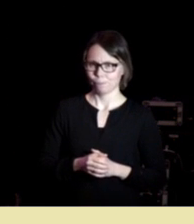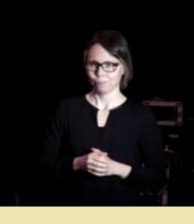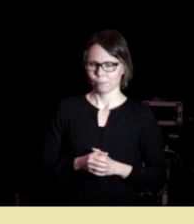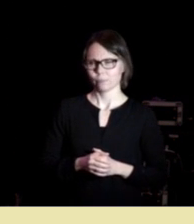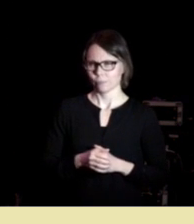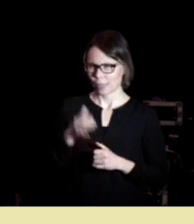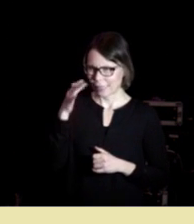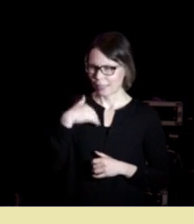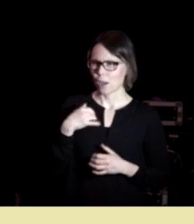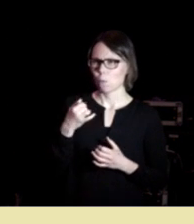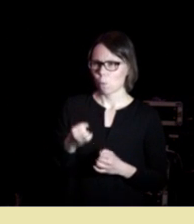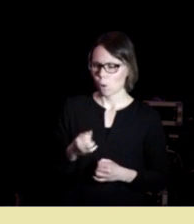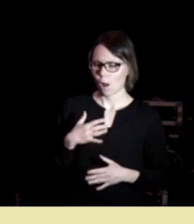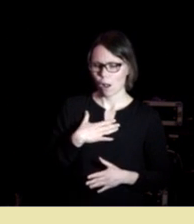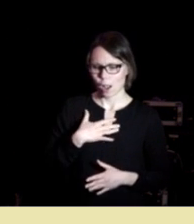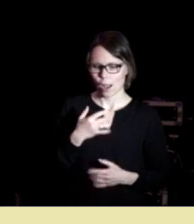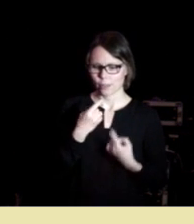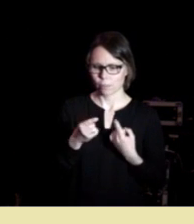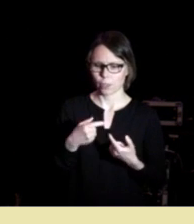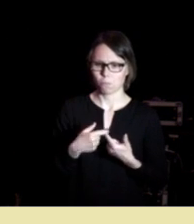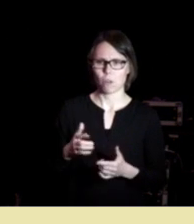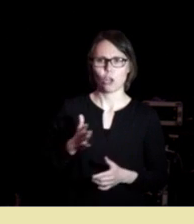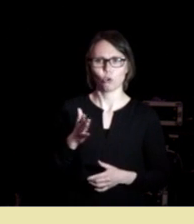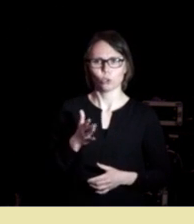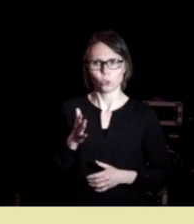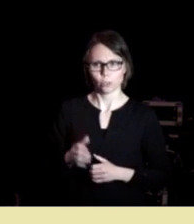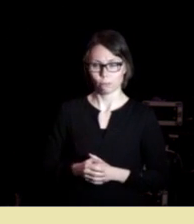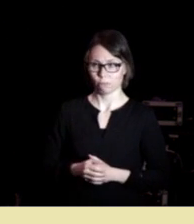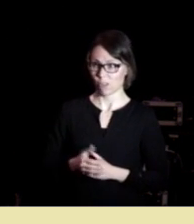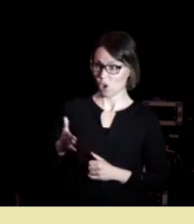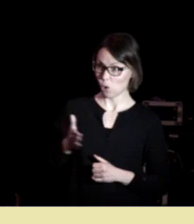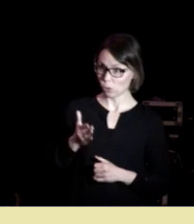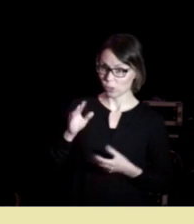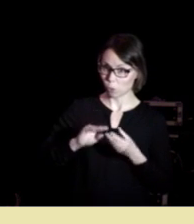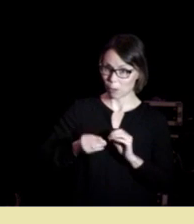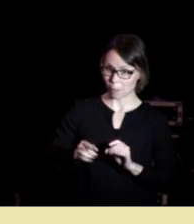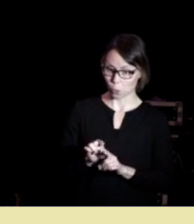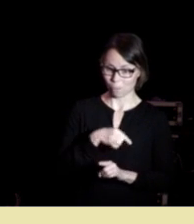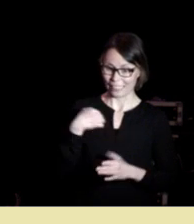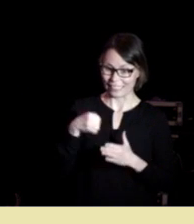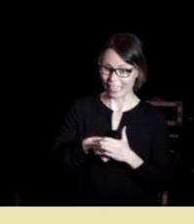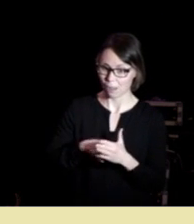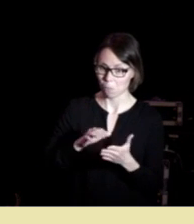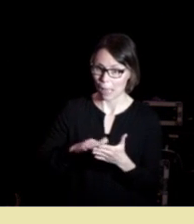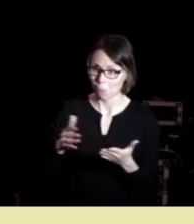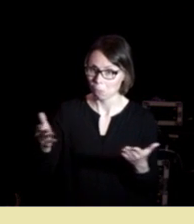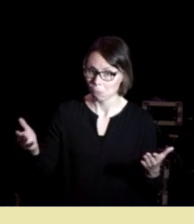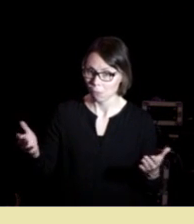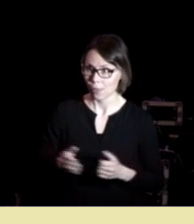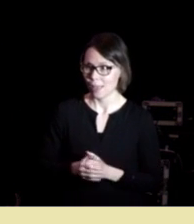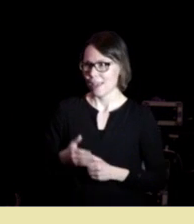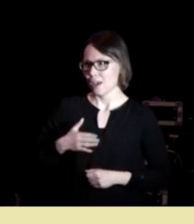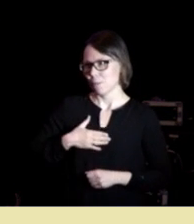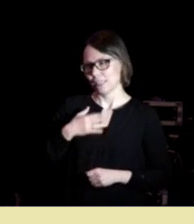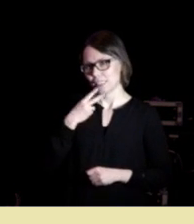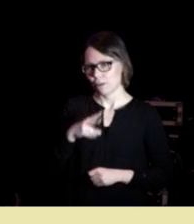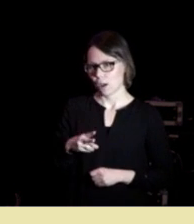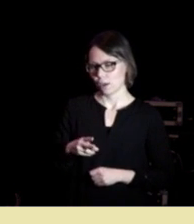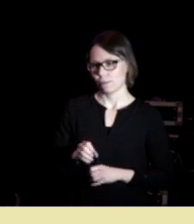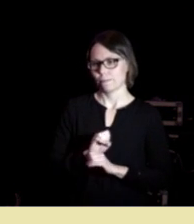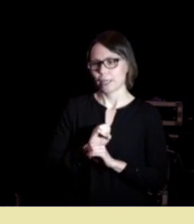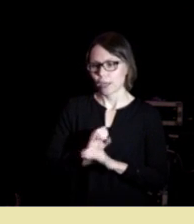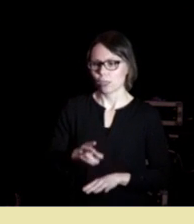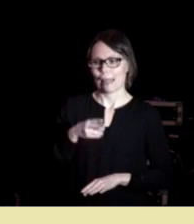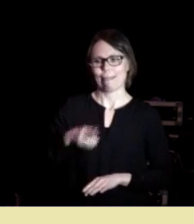ha en samtale om luksus. Er det luksusproblemer? Vi strever med. Mitt svar er et klart nei.